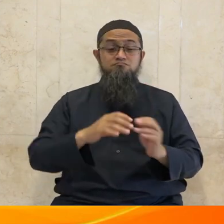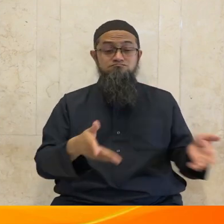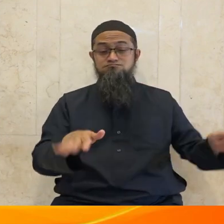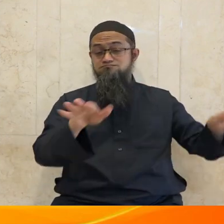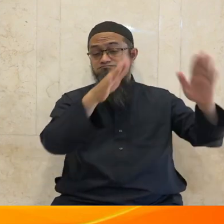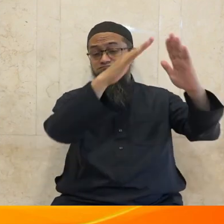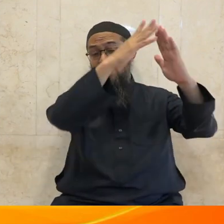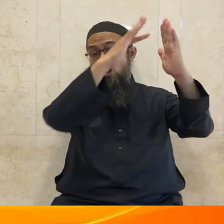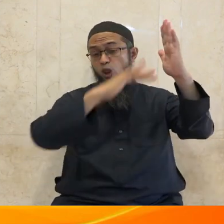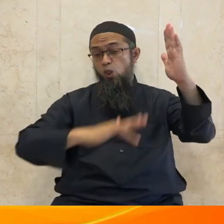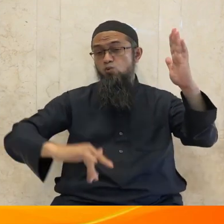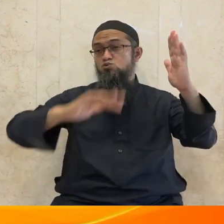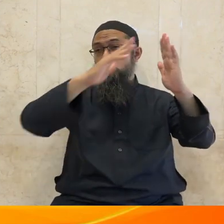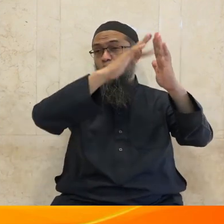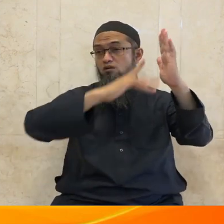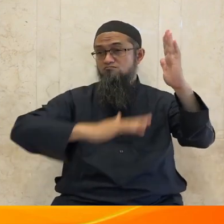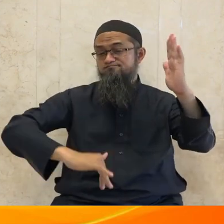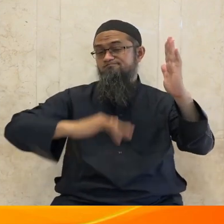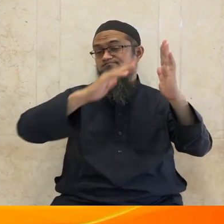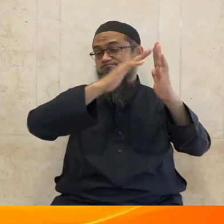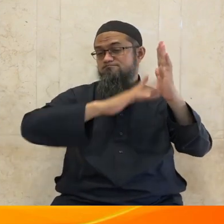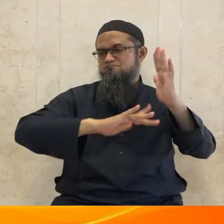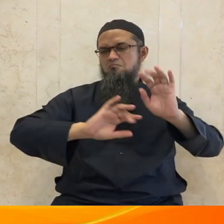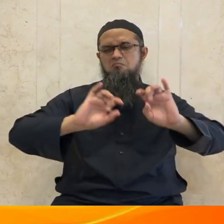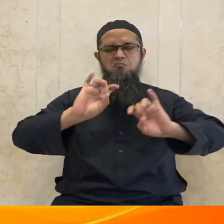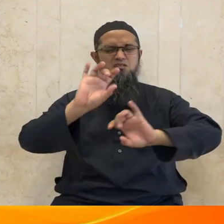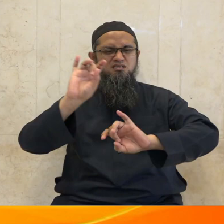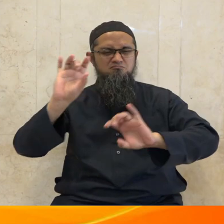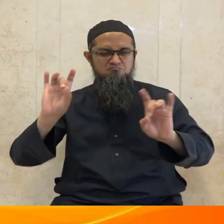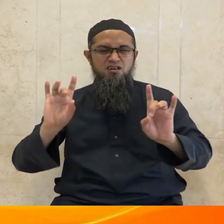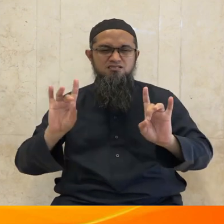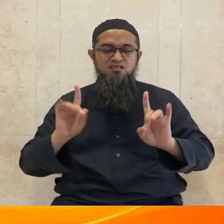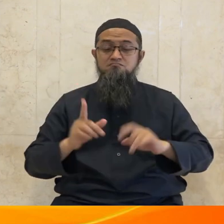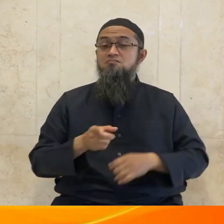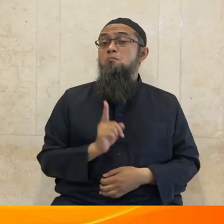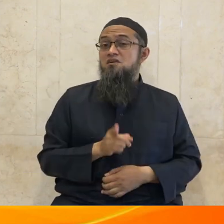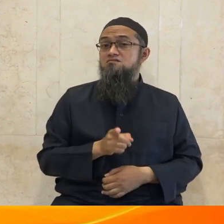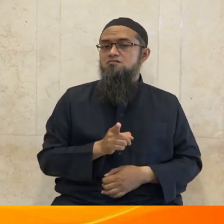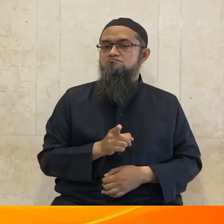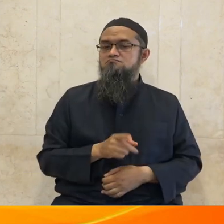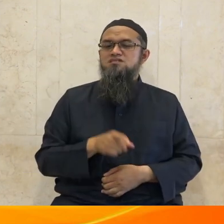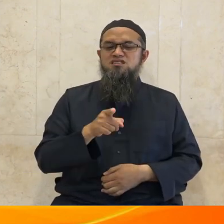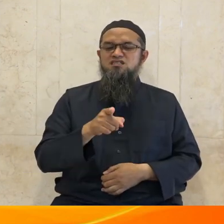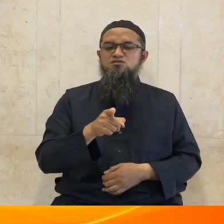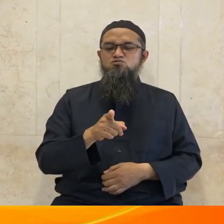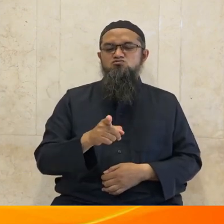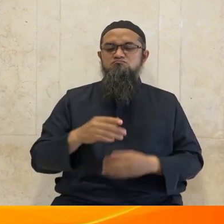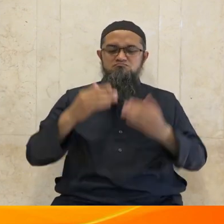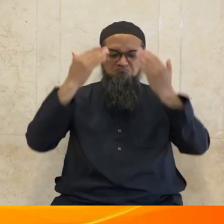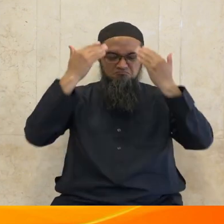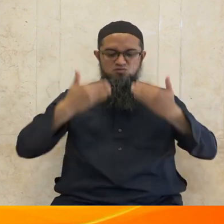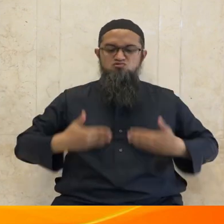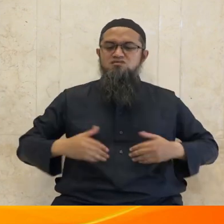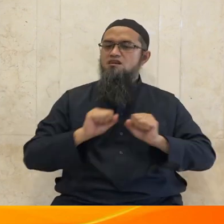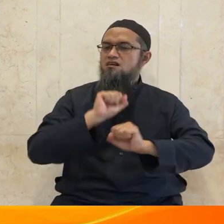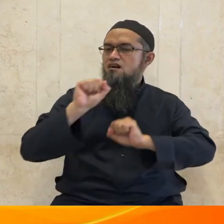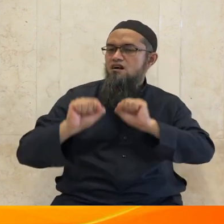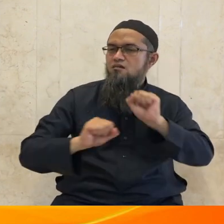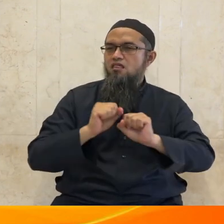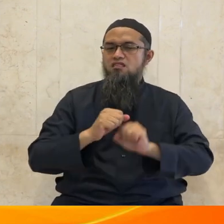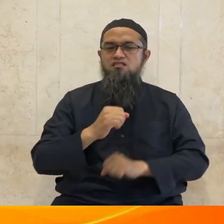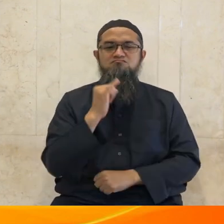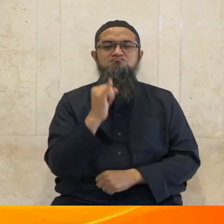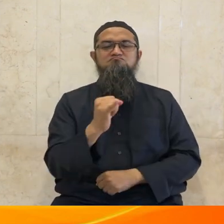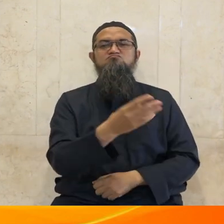dalam surat Ar-Ruma ayat 21 Allah berfirman A'udhu Billahi minasyaitanur rajim Dhu'arul